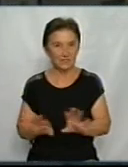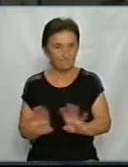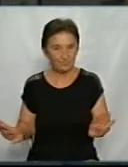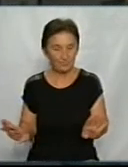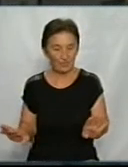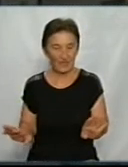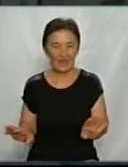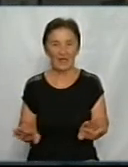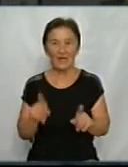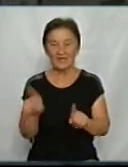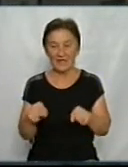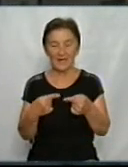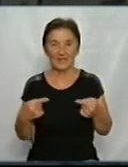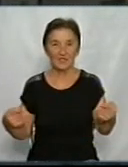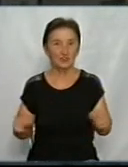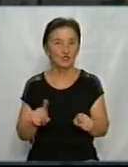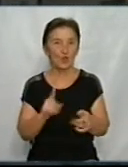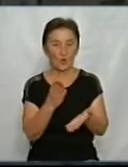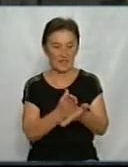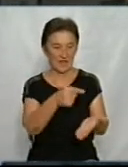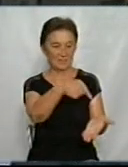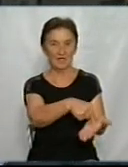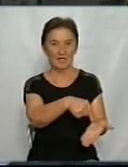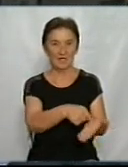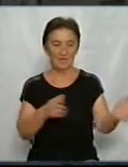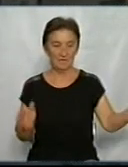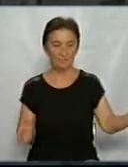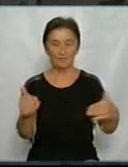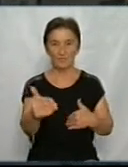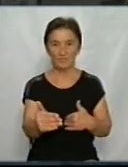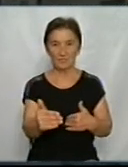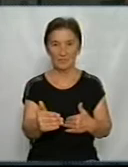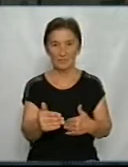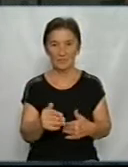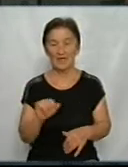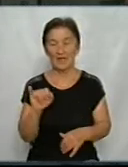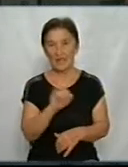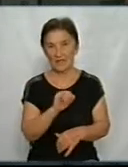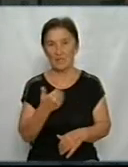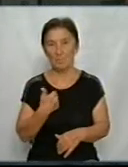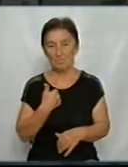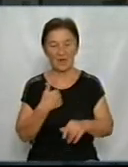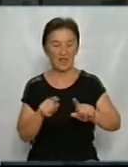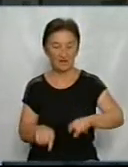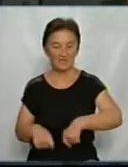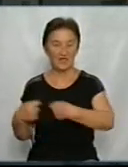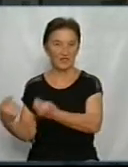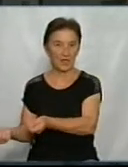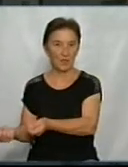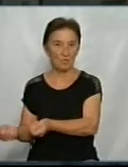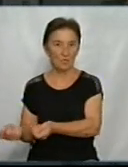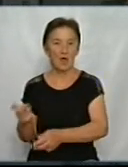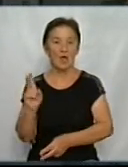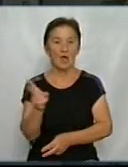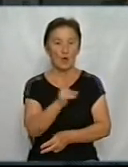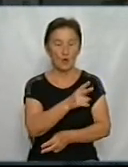ті речі, які є в цьому комплекті. І ми видаємо ці бебі-бокси кому